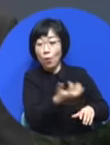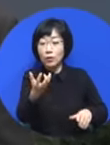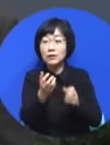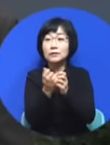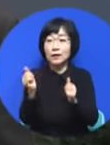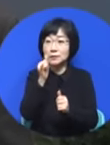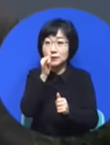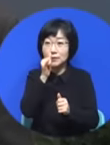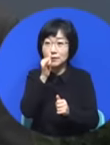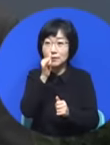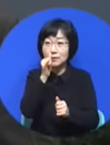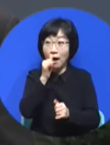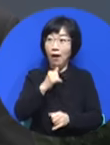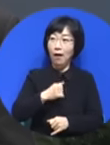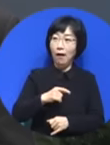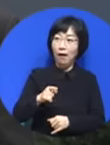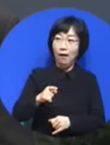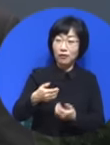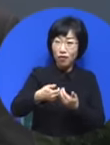길에서 마주쳤어요.